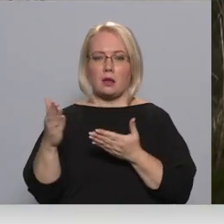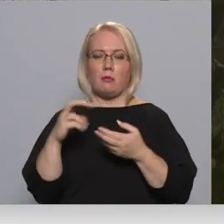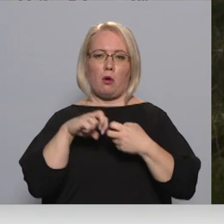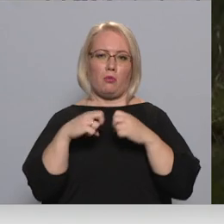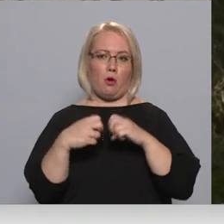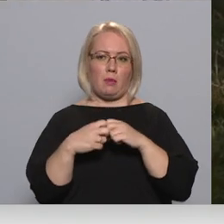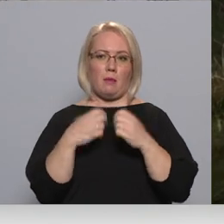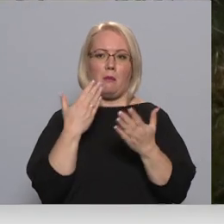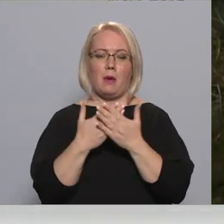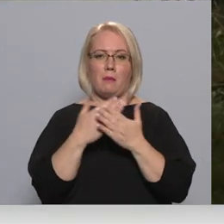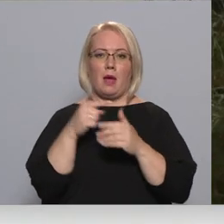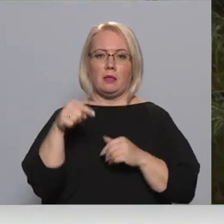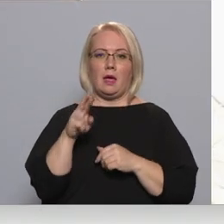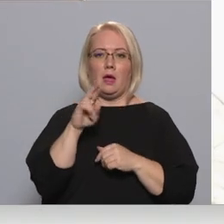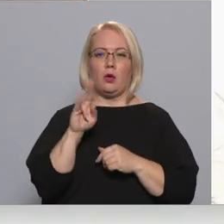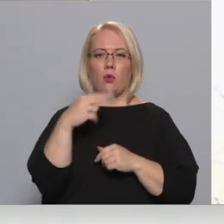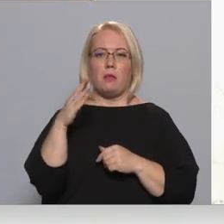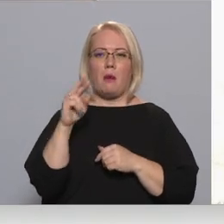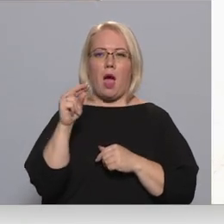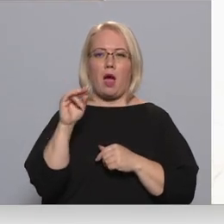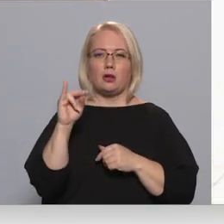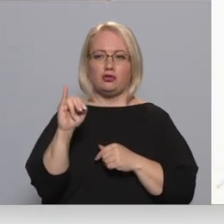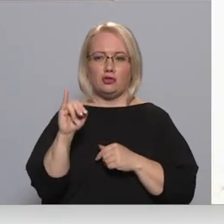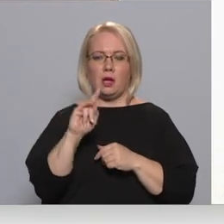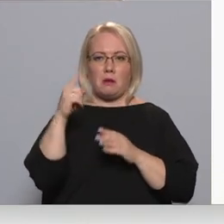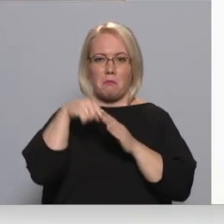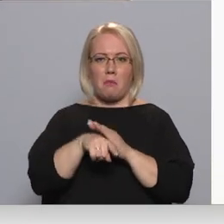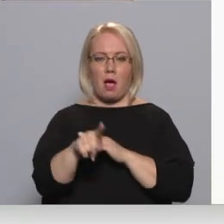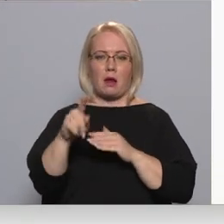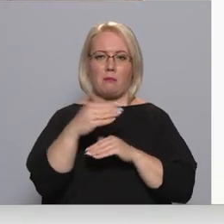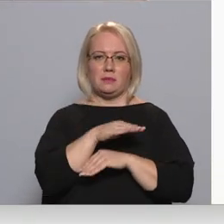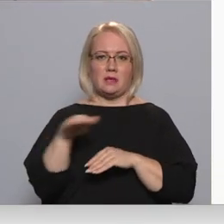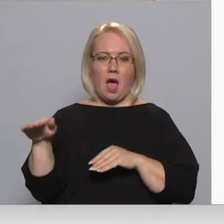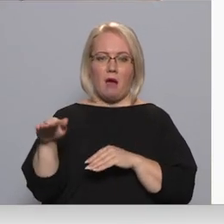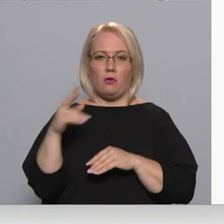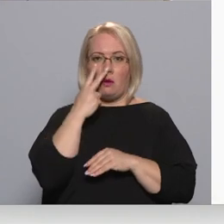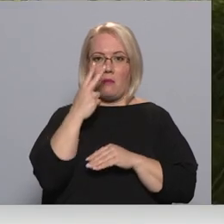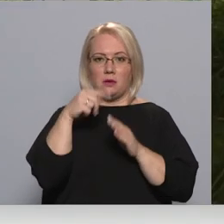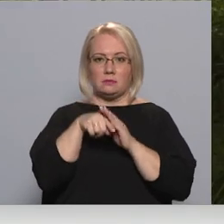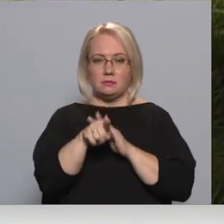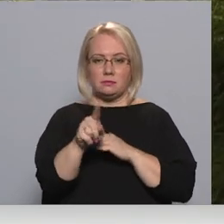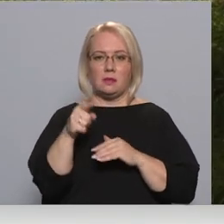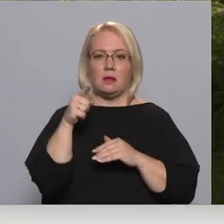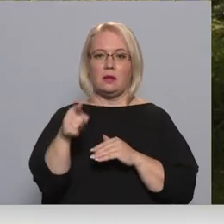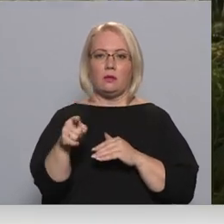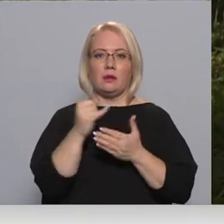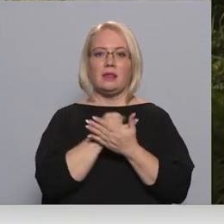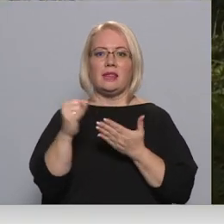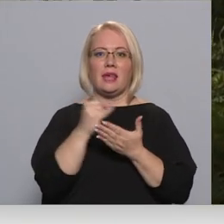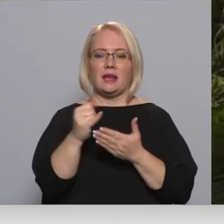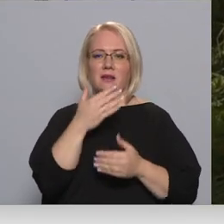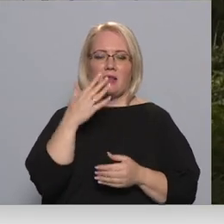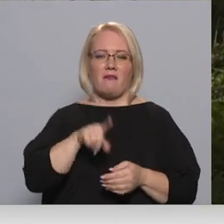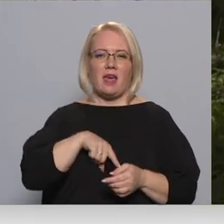Tā piemēram šeit, Rudbāržos, ir pat tāds tā kā pagrabstāvs, kurā ielūkujoties redzams, ka tīrīts nav ilgāku